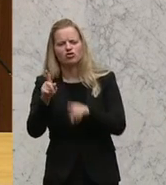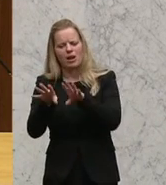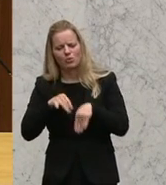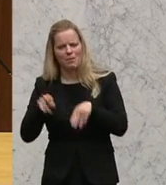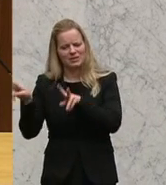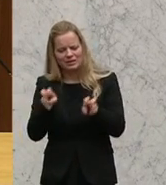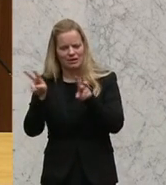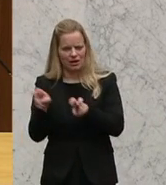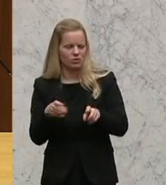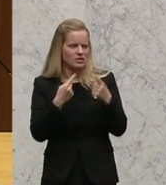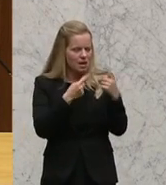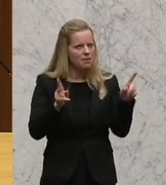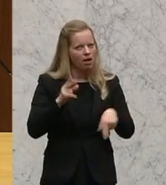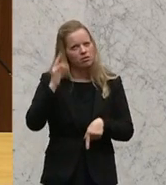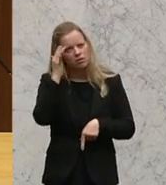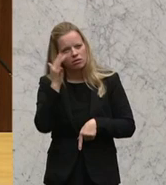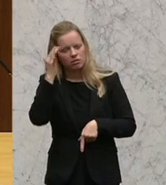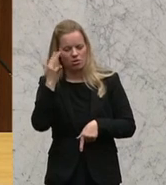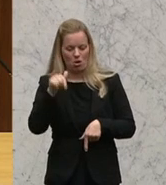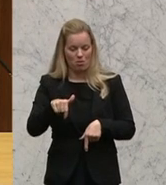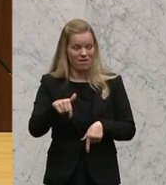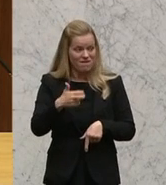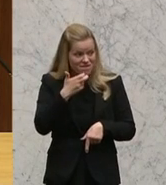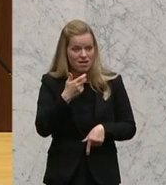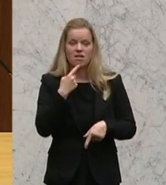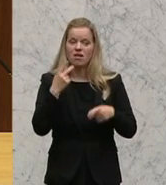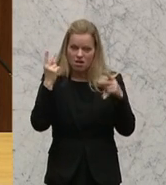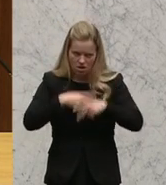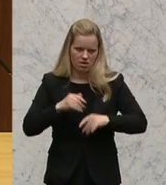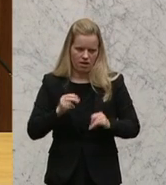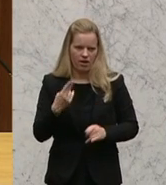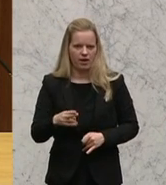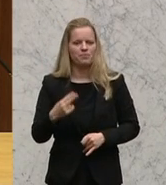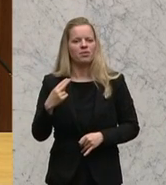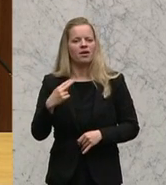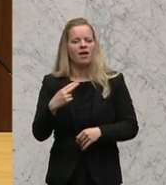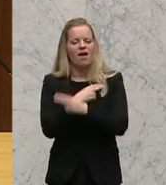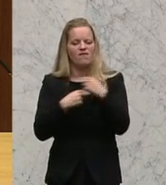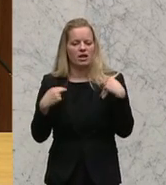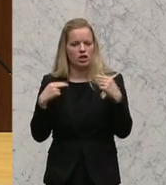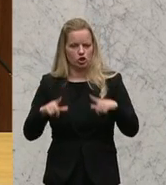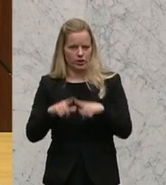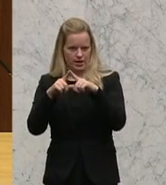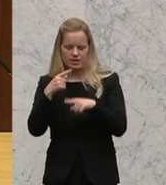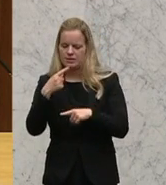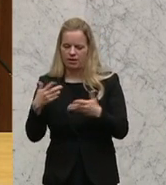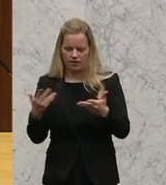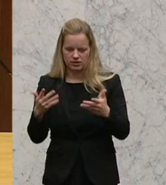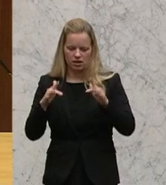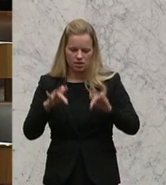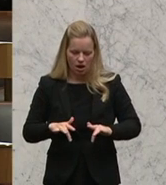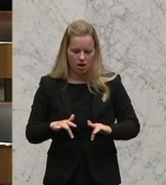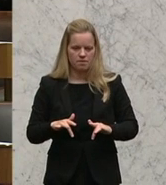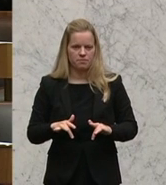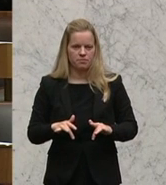sich dann selbst ein Bild machen, ob Sie diesem Vorhaben hier heute noch zustimmen wollen. Die evangelische Kirche sagt, dass zur Feststellung der Gefährdung der